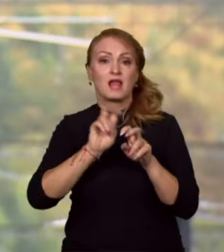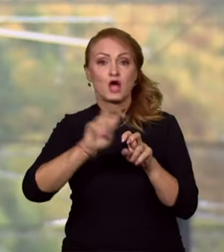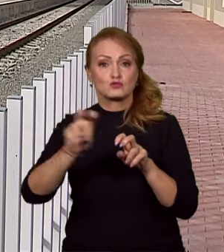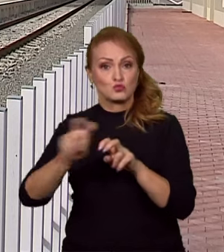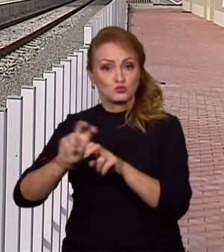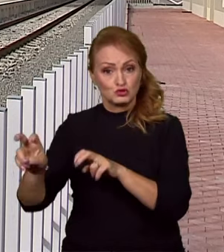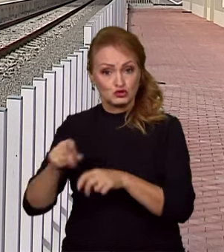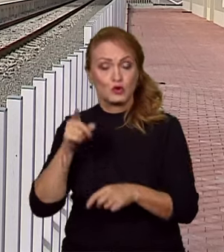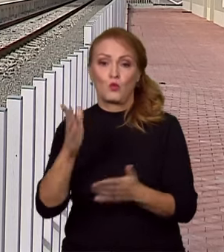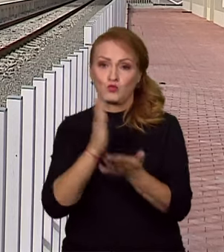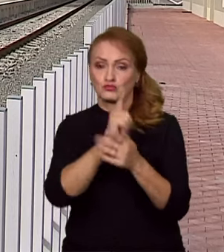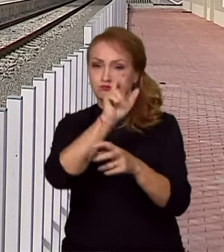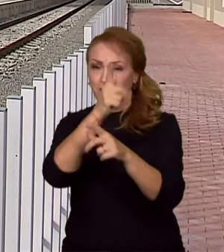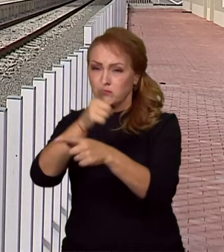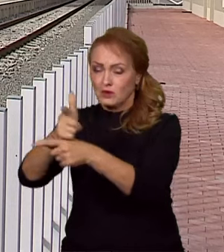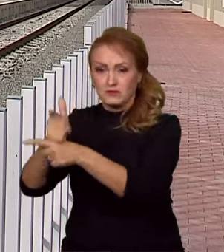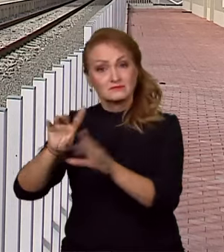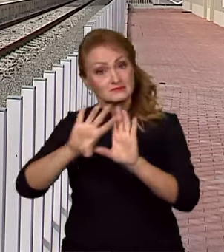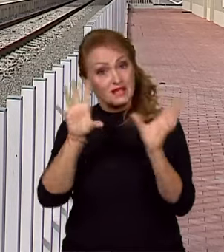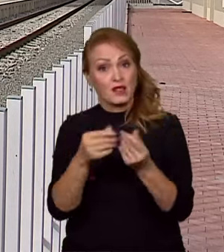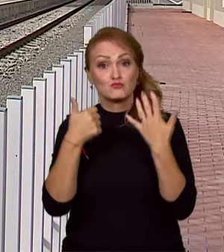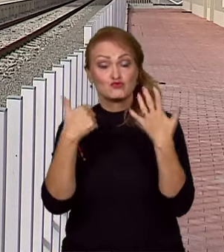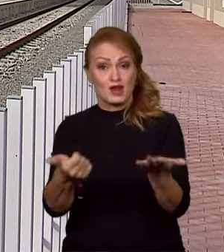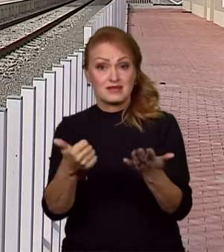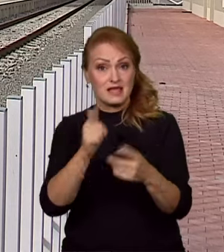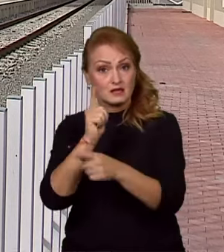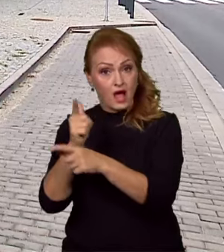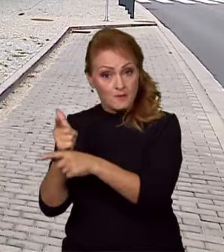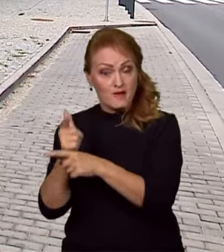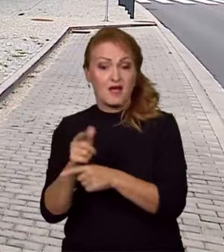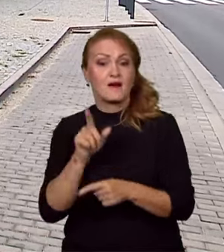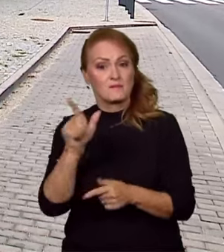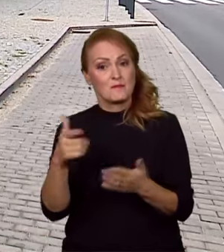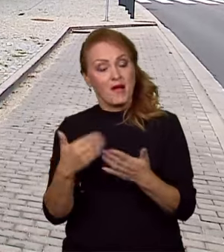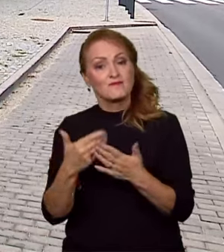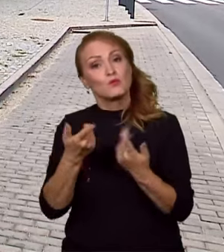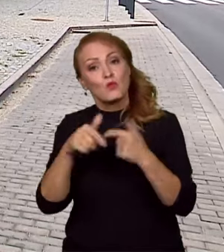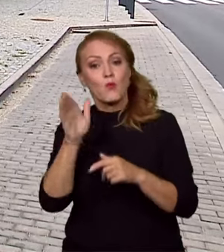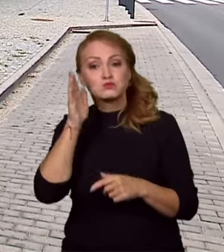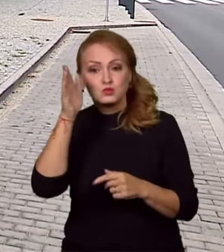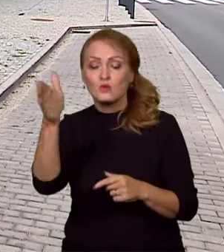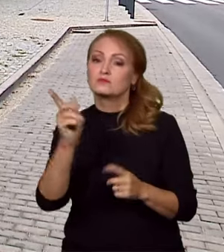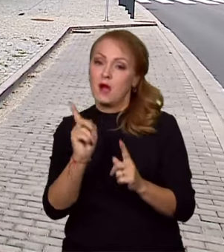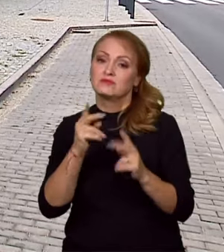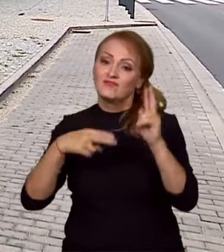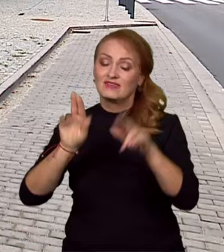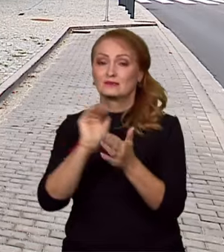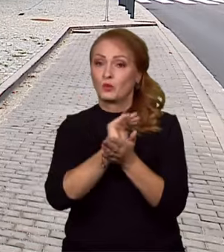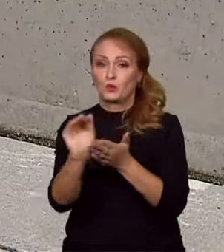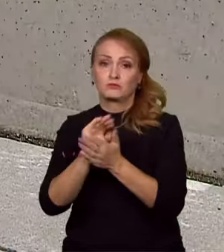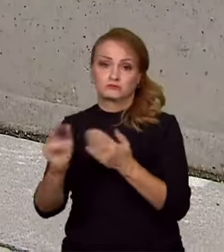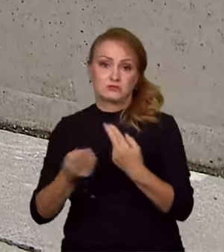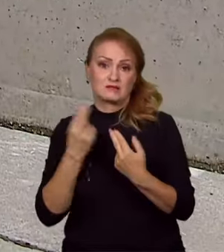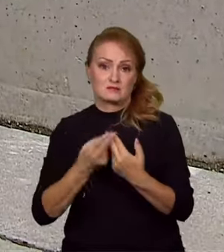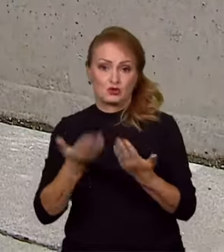zrekonstruované nádraží v Adamově. Šedesátka očí umělé inteligence, která má do budoucna zaručit lepší bezpečnost. Někdo